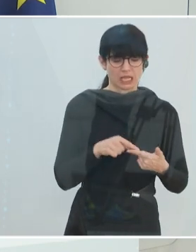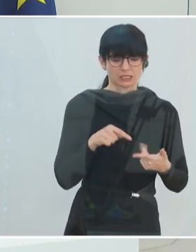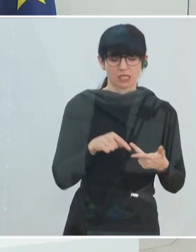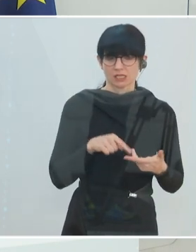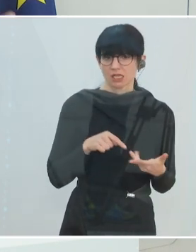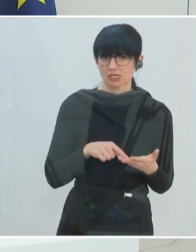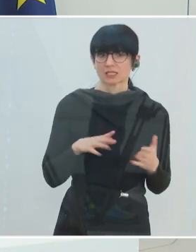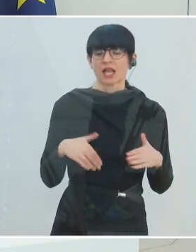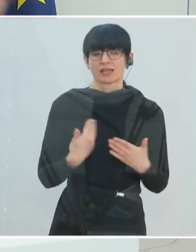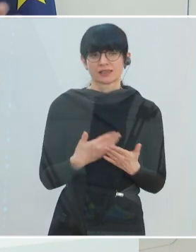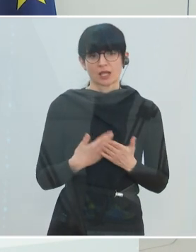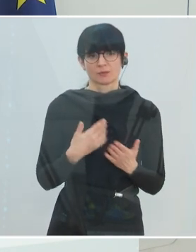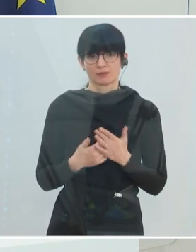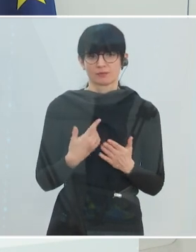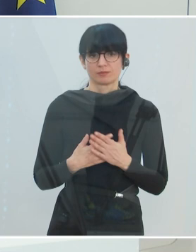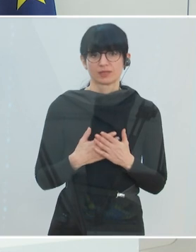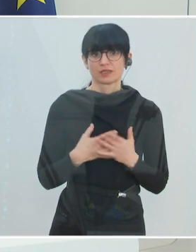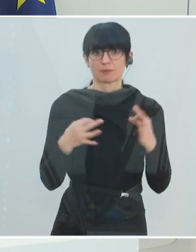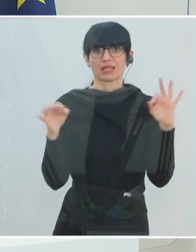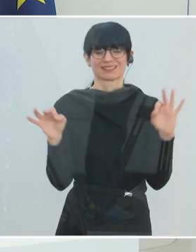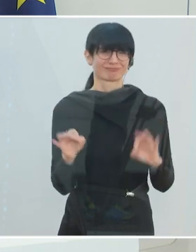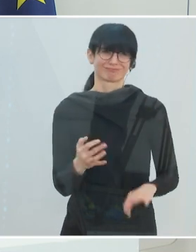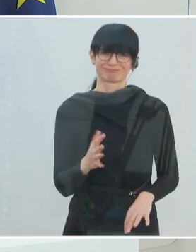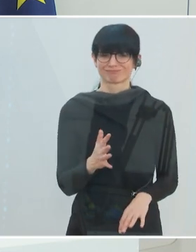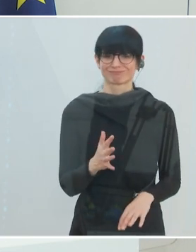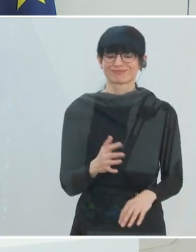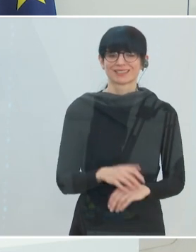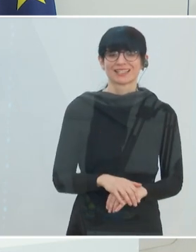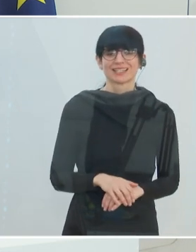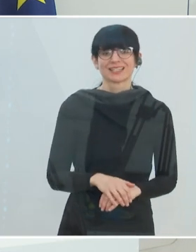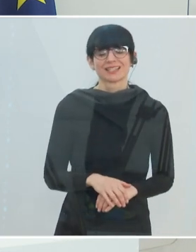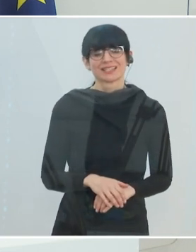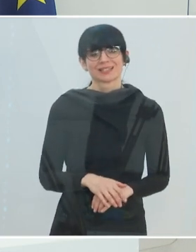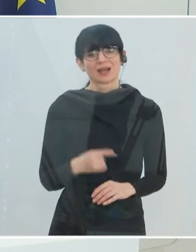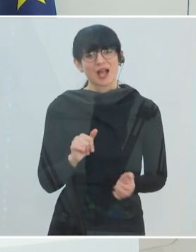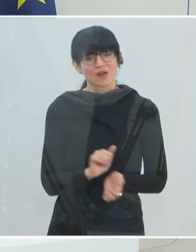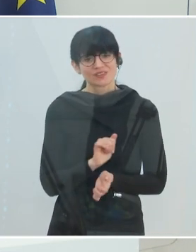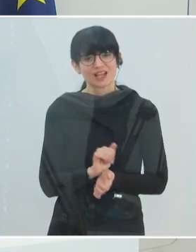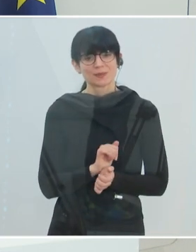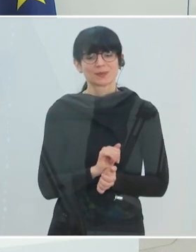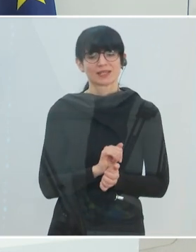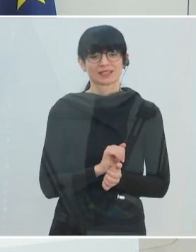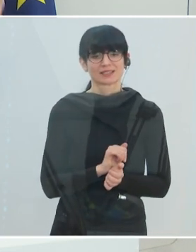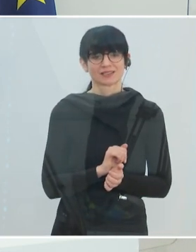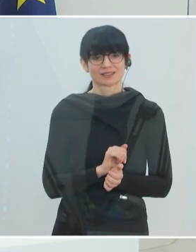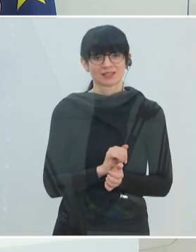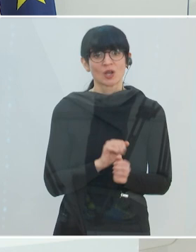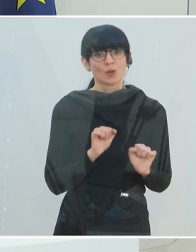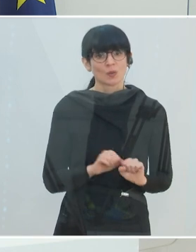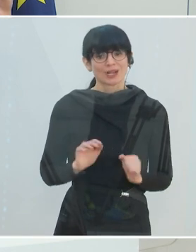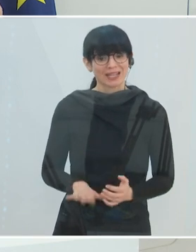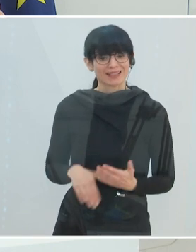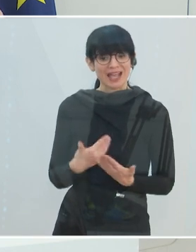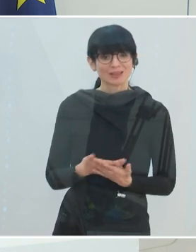das, das alles brav machst, dann wird es dir gut gehen und dann wirst du kraftvoll sein, sondern die Aufgabe wird sein, Möglichkeiten